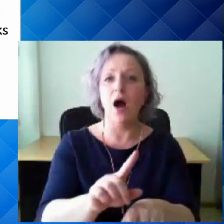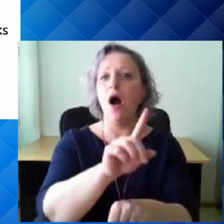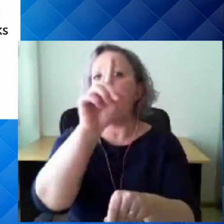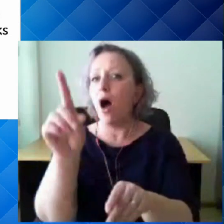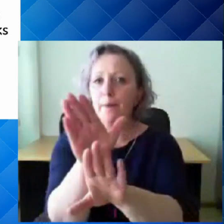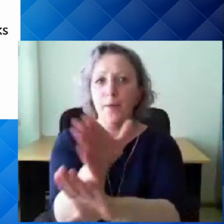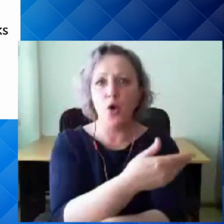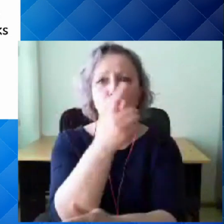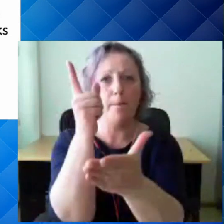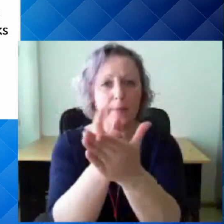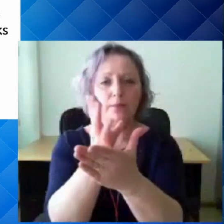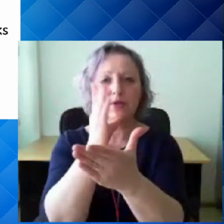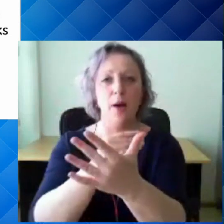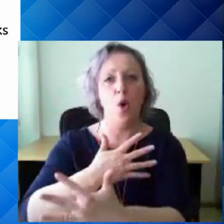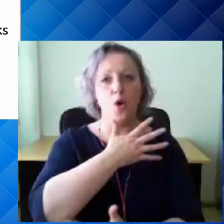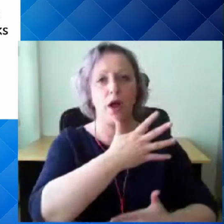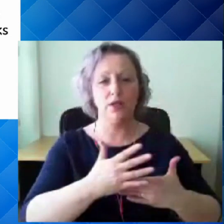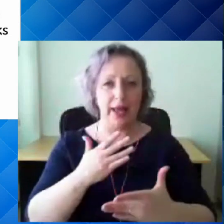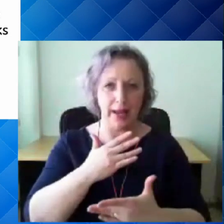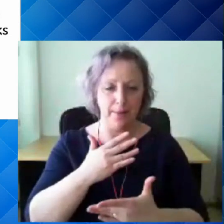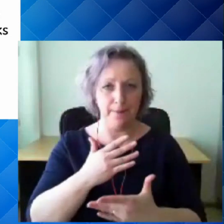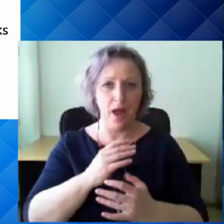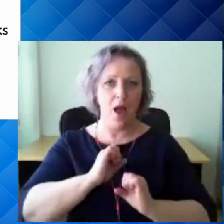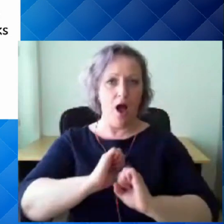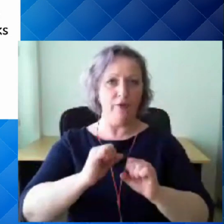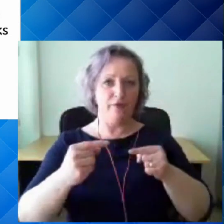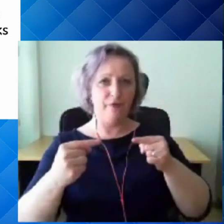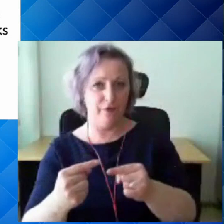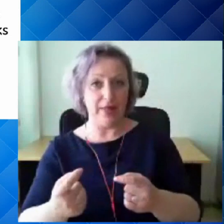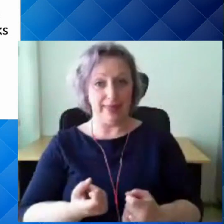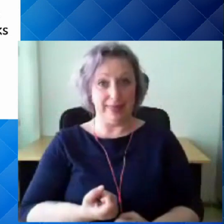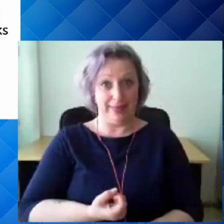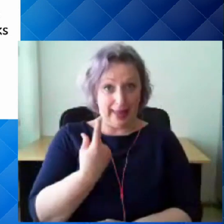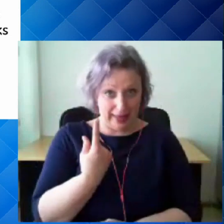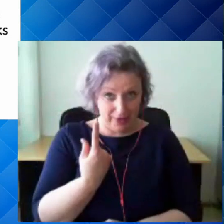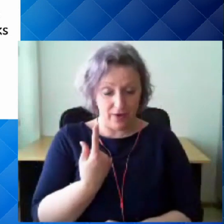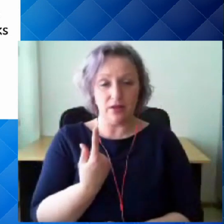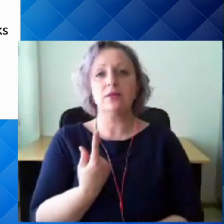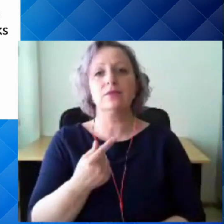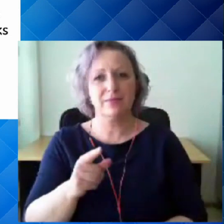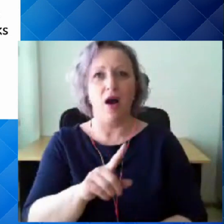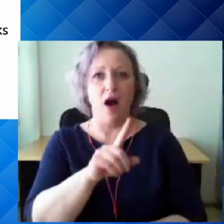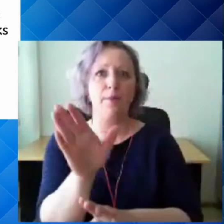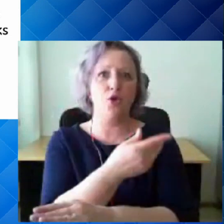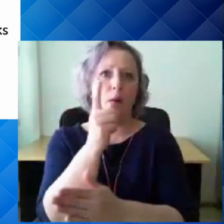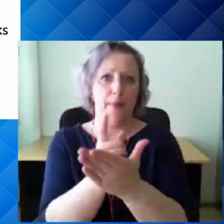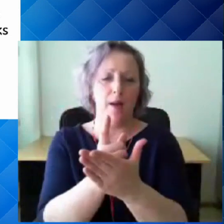aiti tehad meie organismis hakkaksid tekkima ja moodustama siis kaitseta.